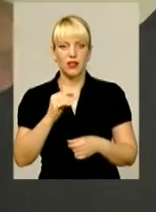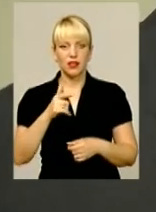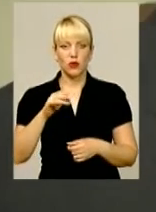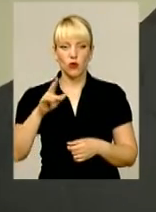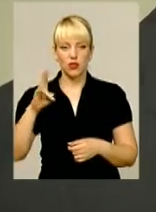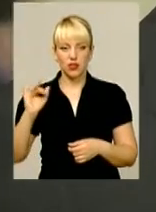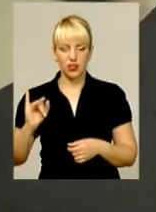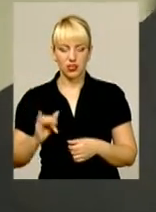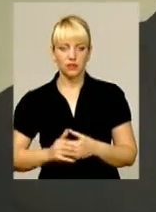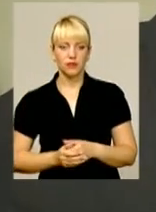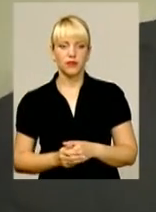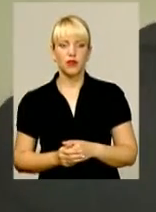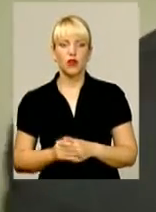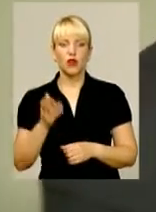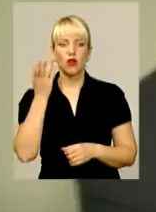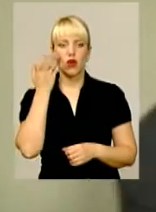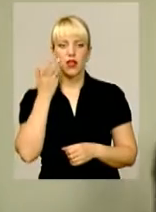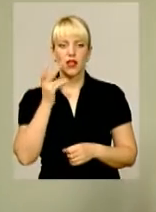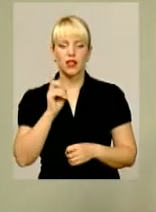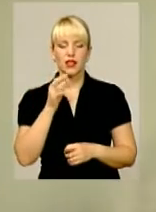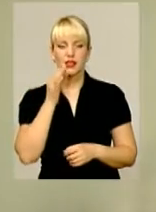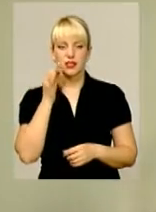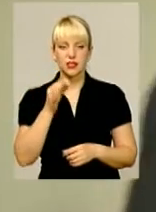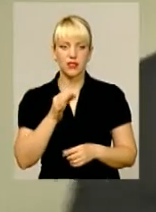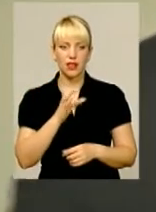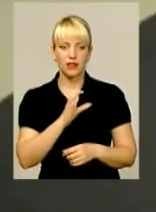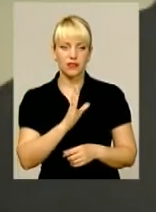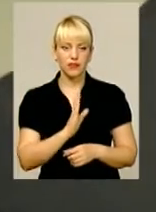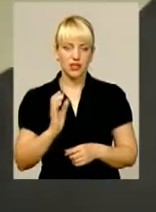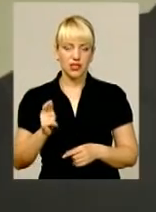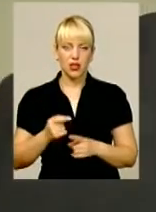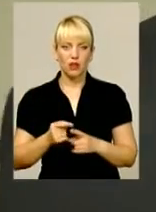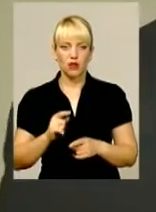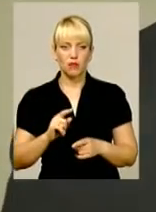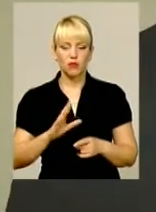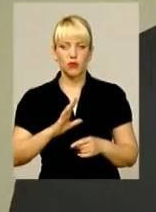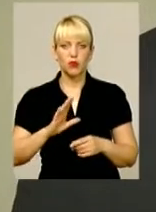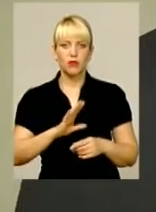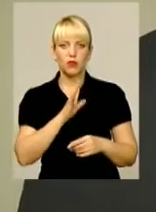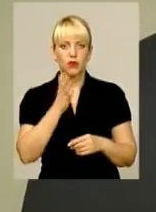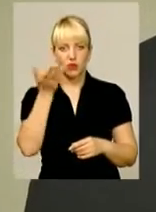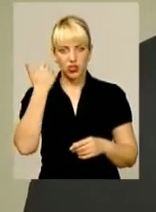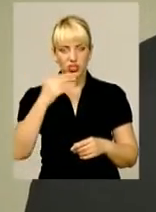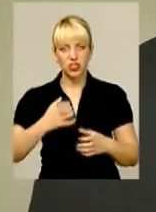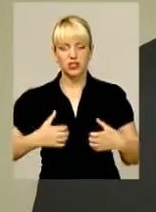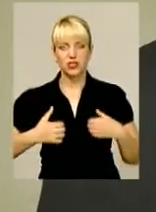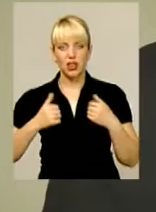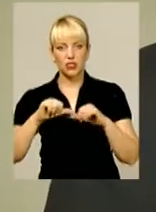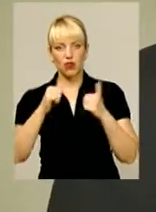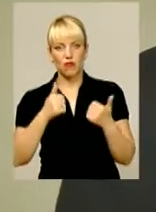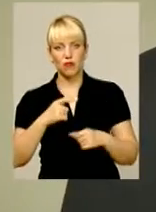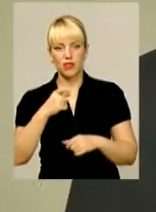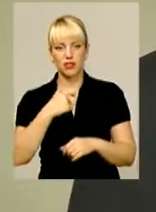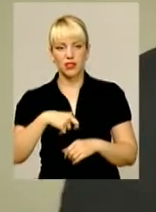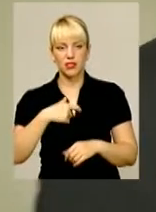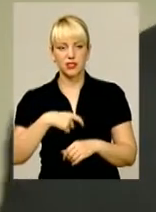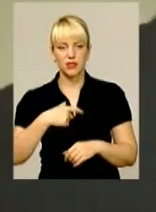як сказав Сидній Олег Васильович, було страшно оформляти щось на себе і можна було